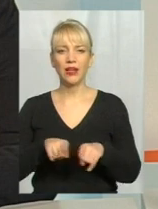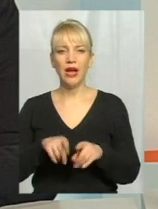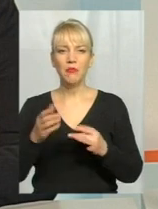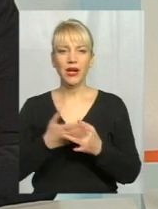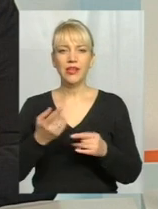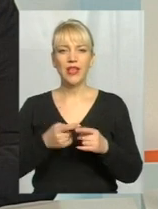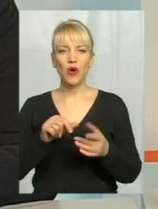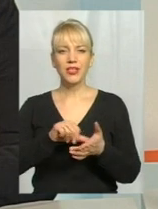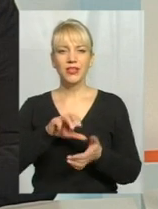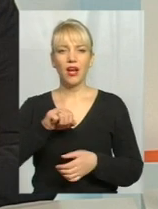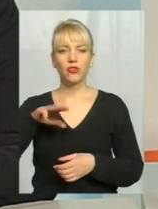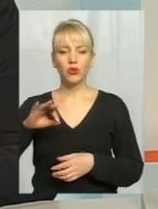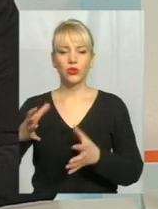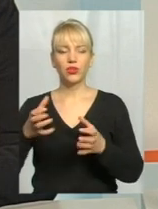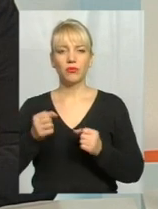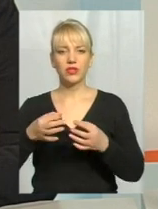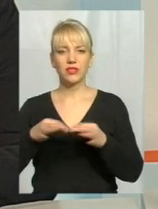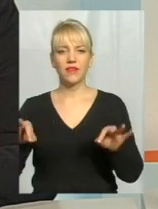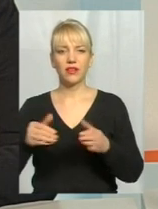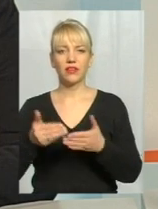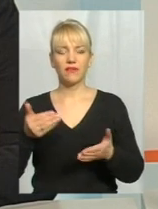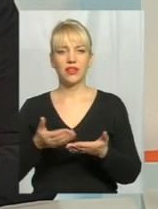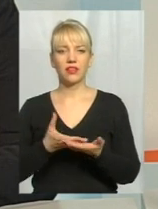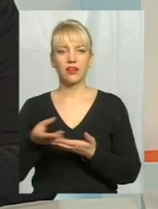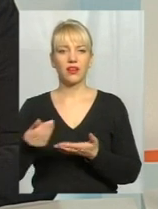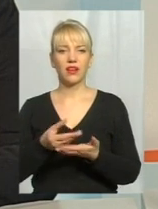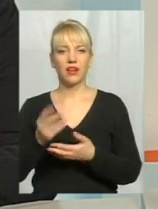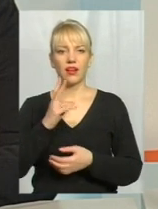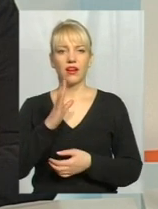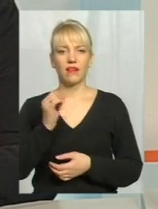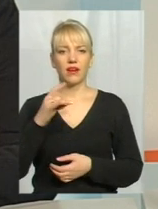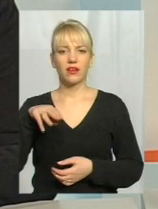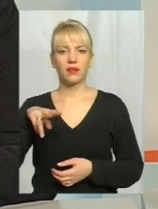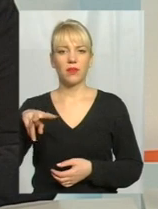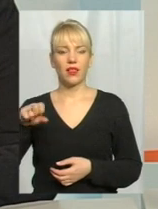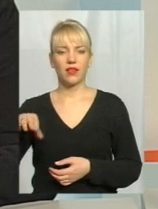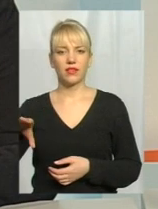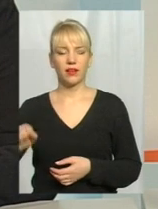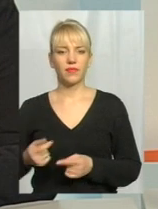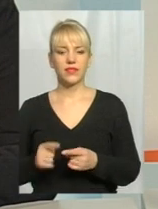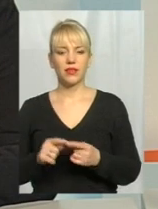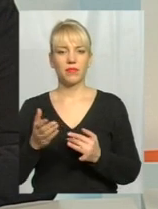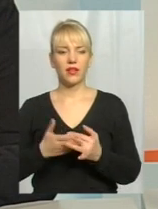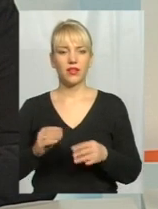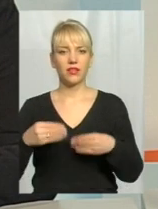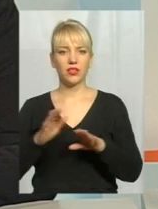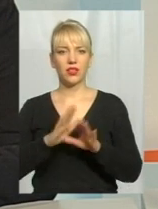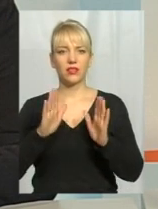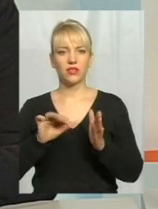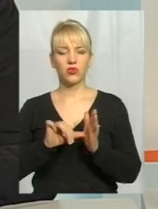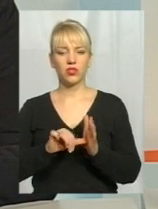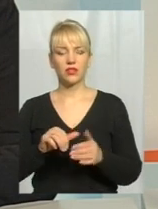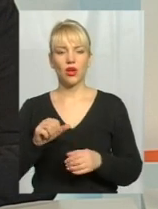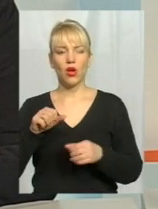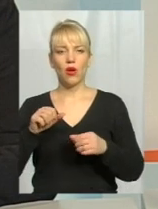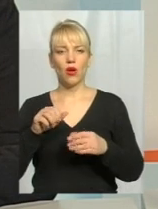учасники АТО отримають звільнення від квартплати. Ця пільга надається не тільки учасникам бойових дій, мають